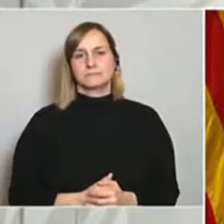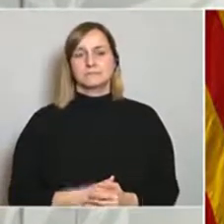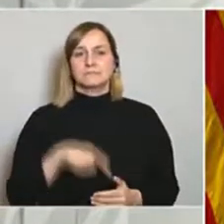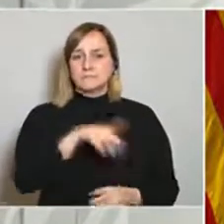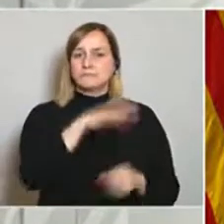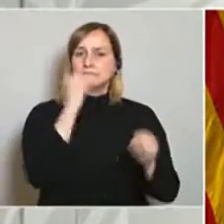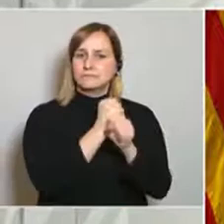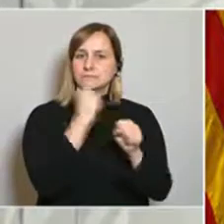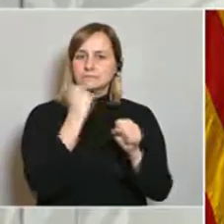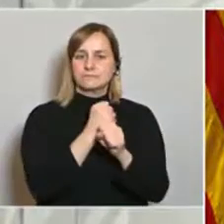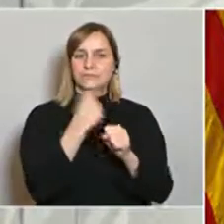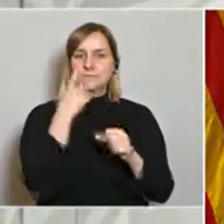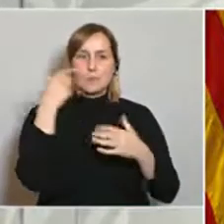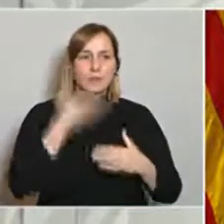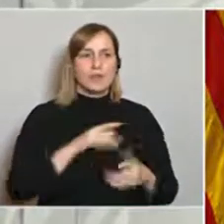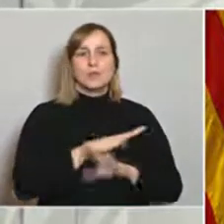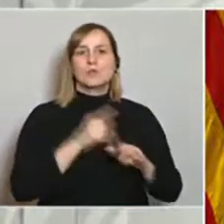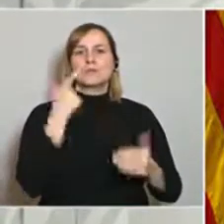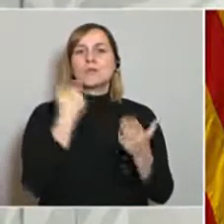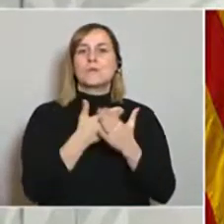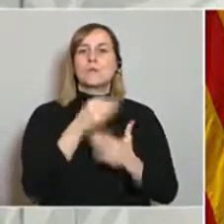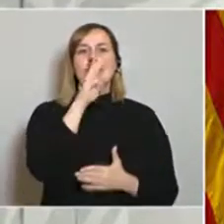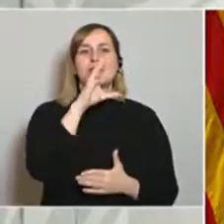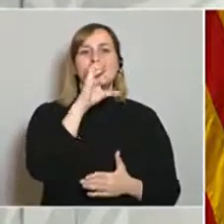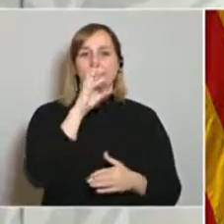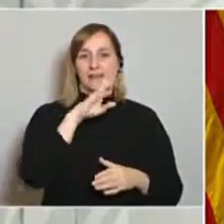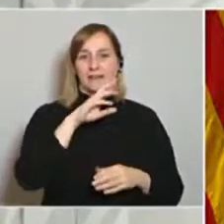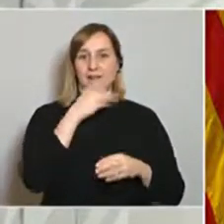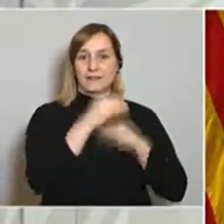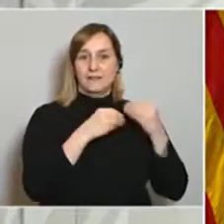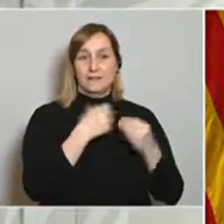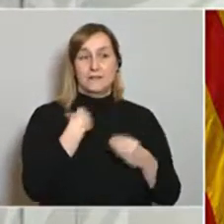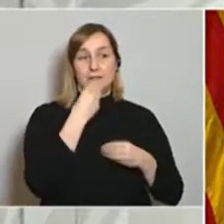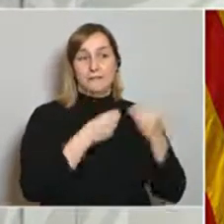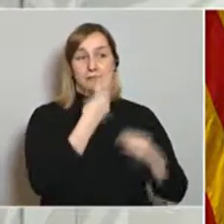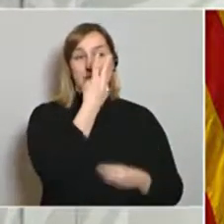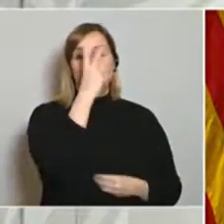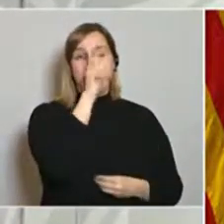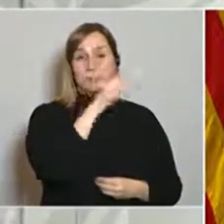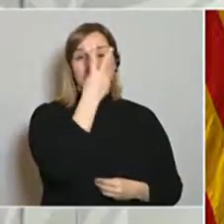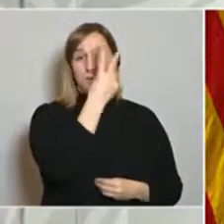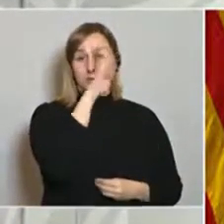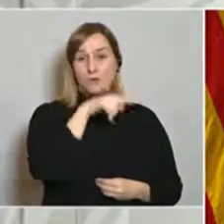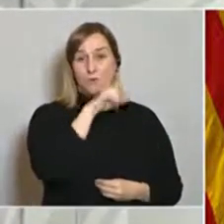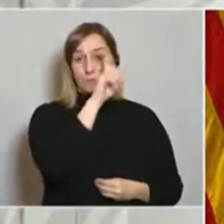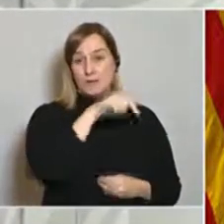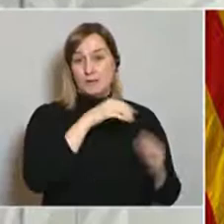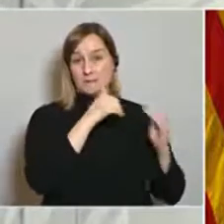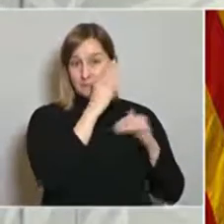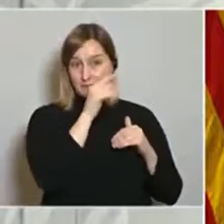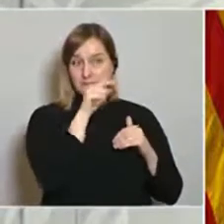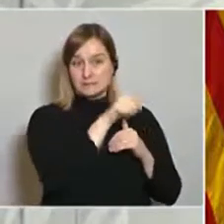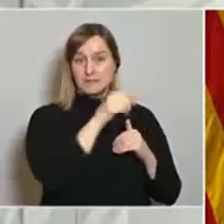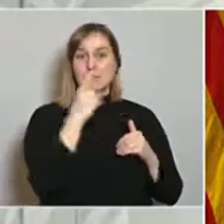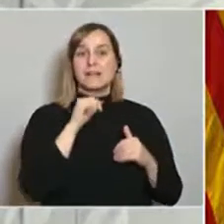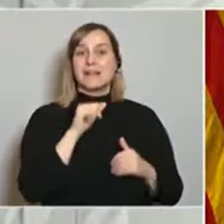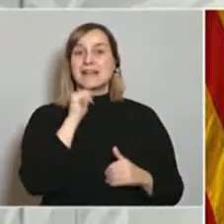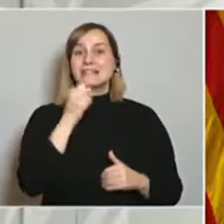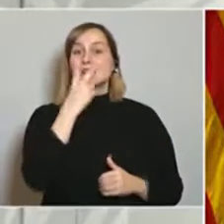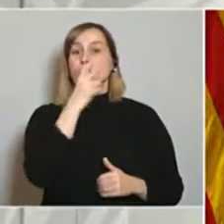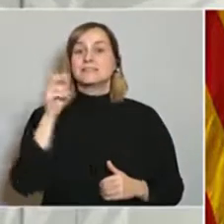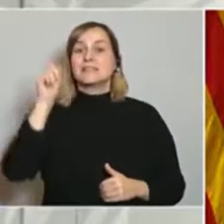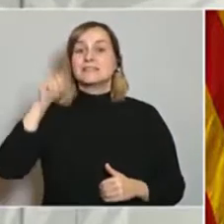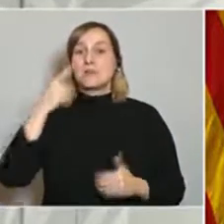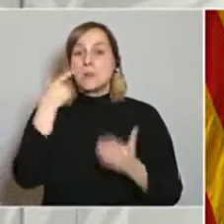no només de les proves PCRs fetes a residència, que recordo que són 29.455, sinó aquestes gairebé 200.000 proves